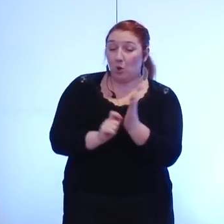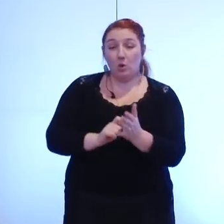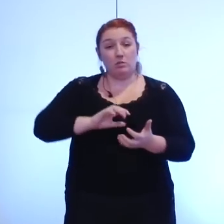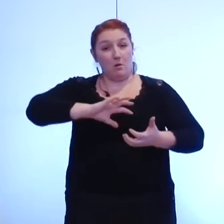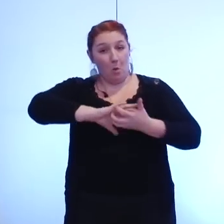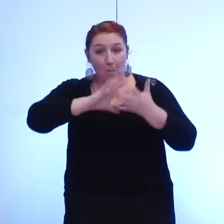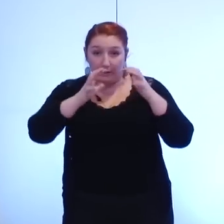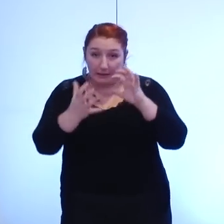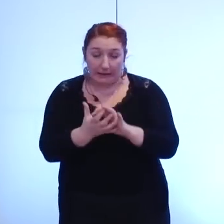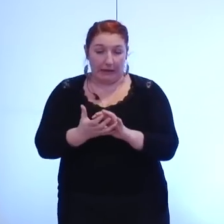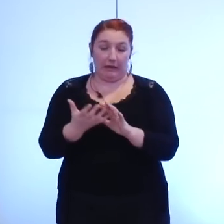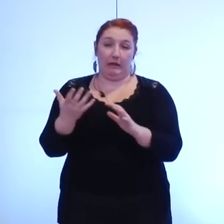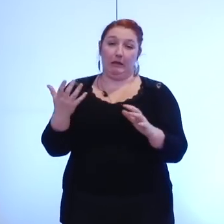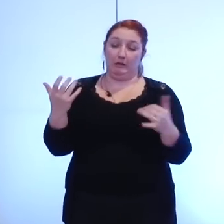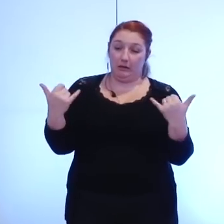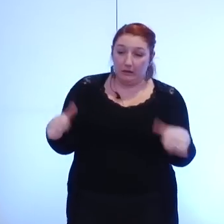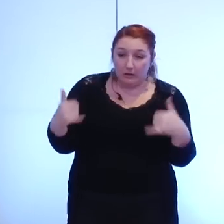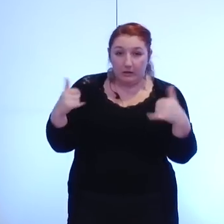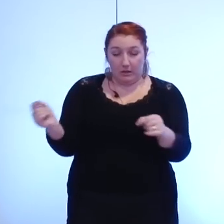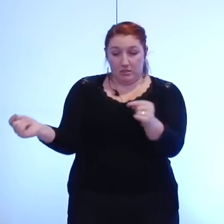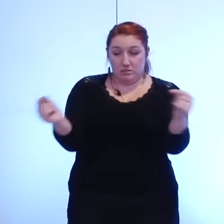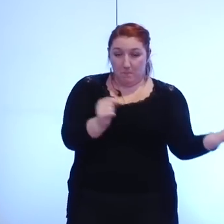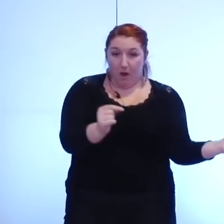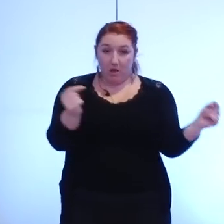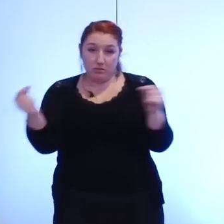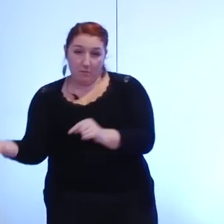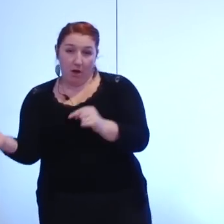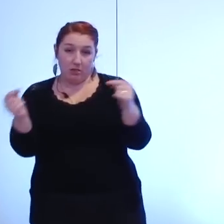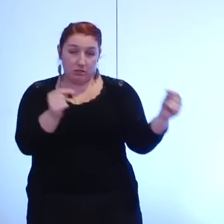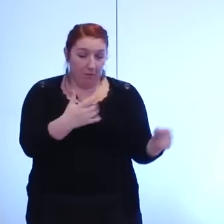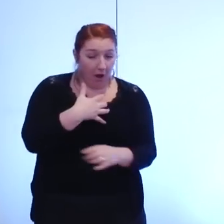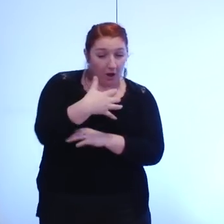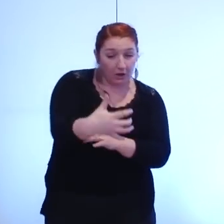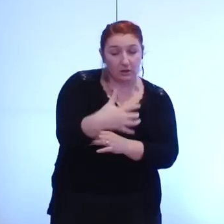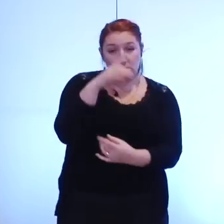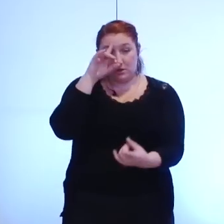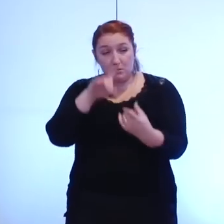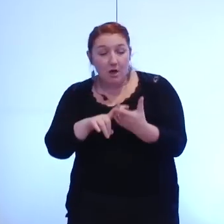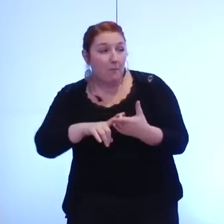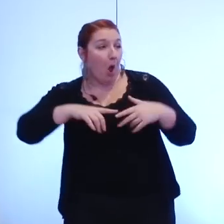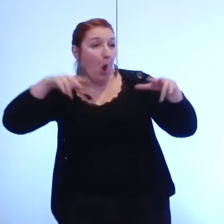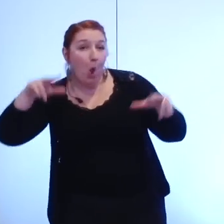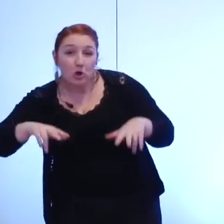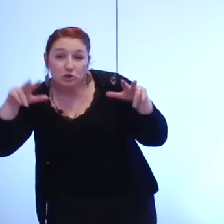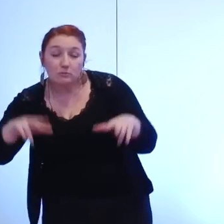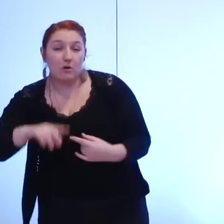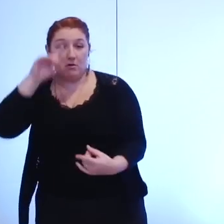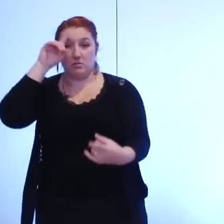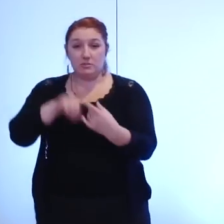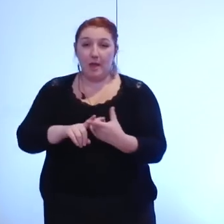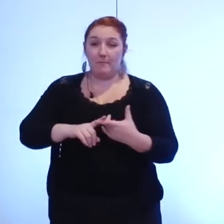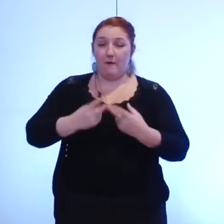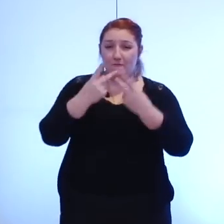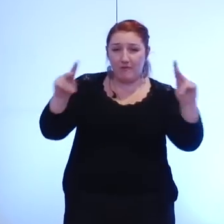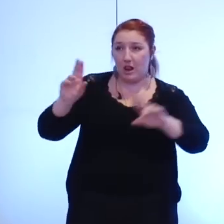tant de débats à voir sur des questions aussi déterminantes et essentielles que sont les questions de logement les questions de rénovation